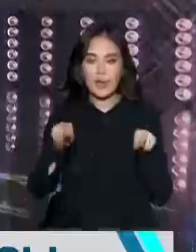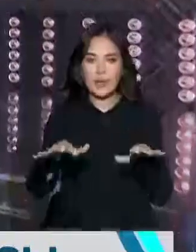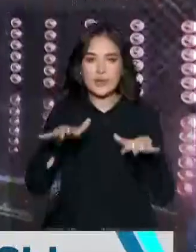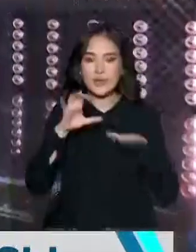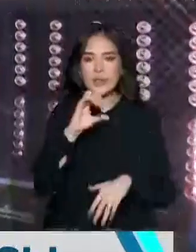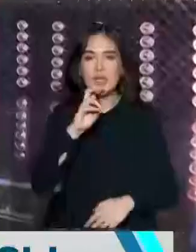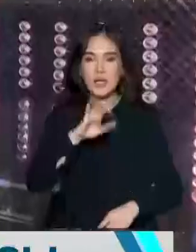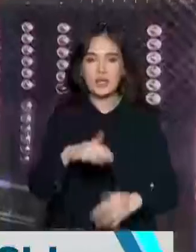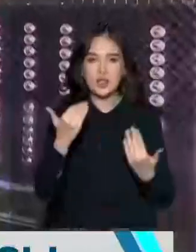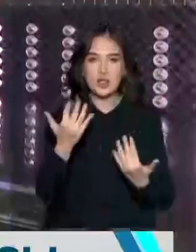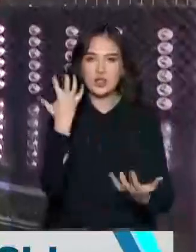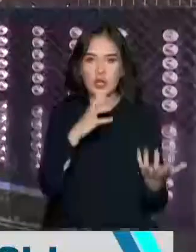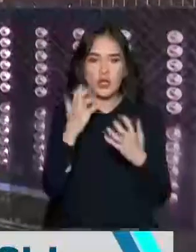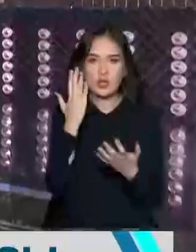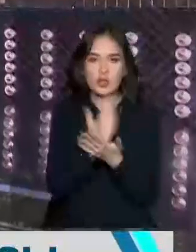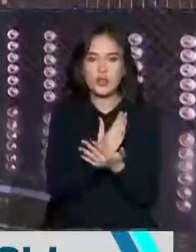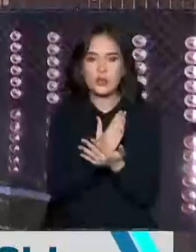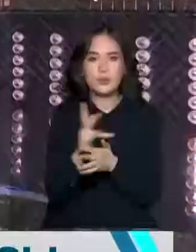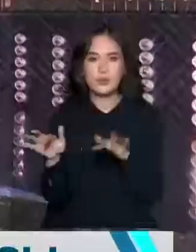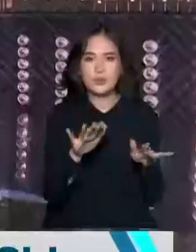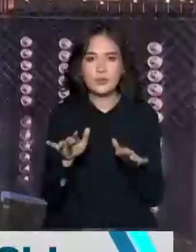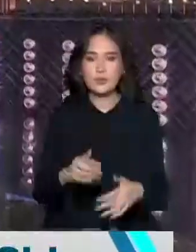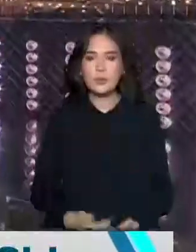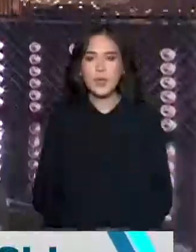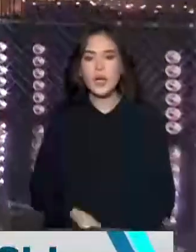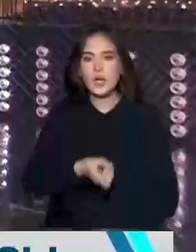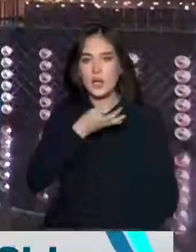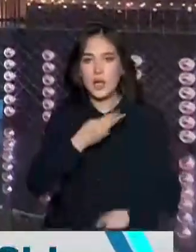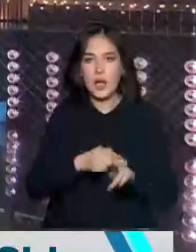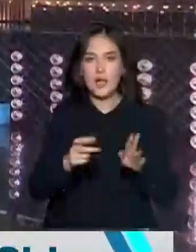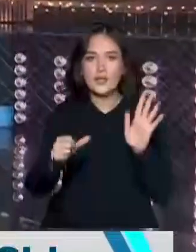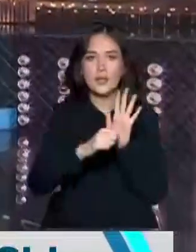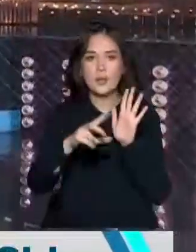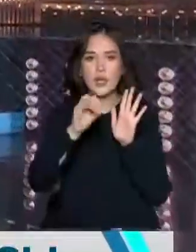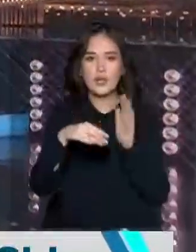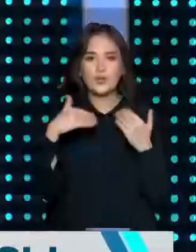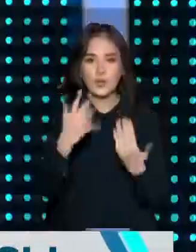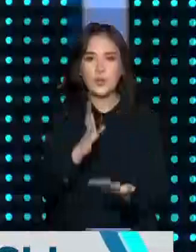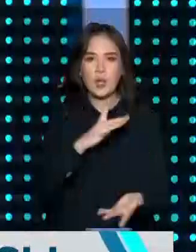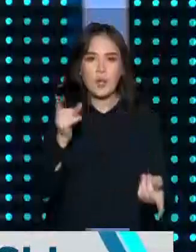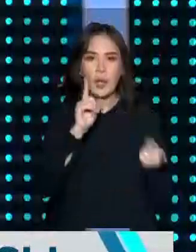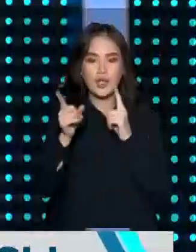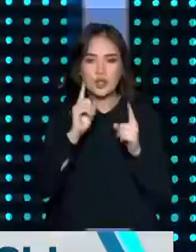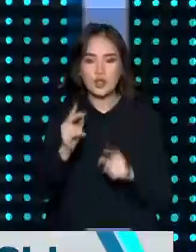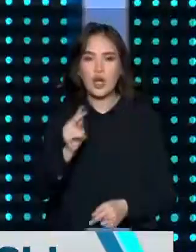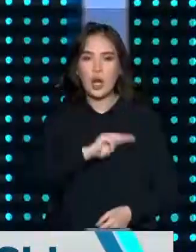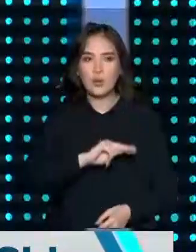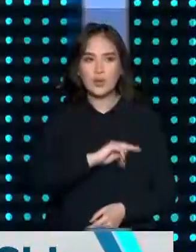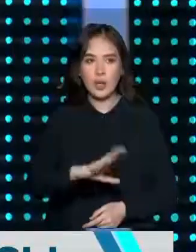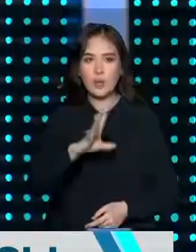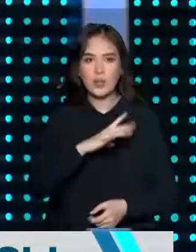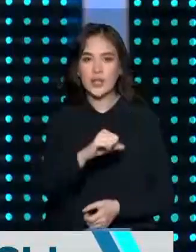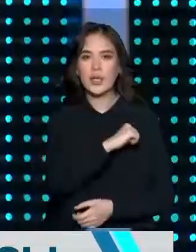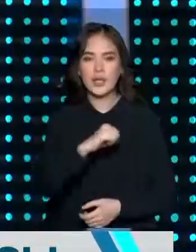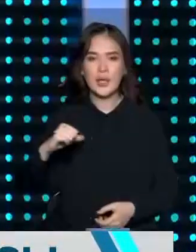синатында қазір жұмыс қызуатыр. Рақмет жақсы, аунау сіз өзіңіз 6 жыл бойы мәжілісте олдыңызе, 6 жыл шақырылымның сізді бір